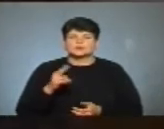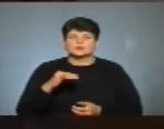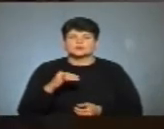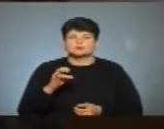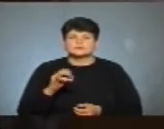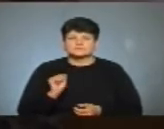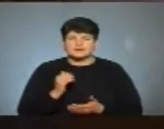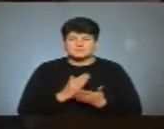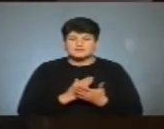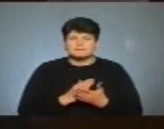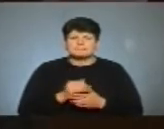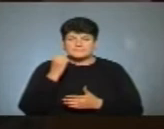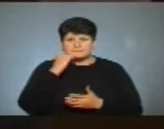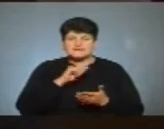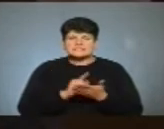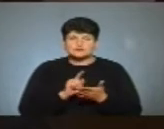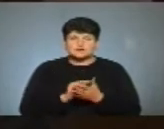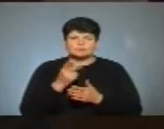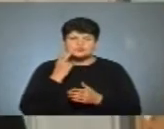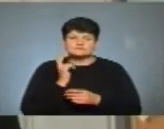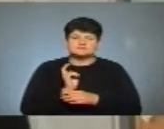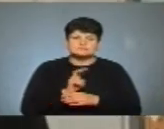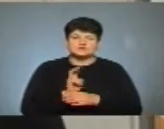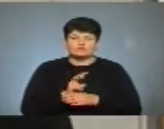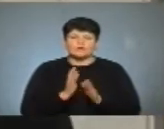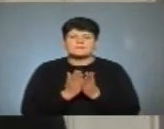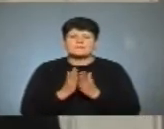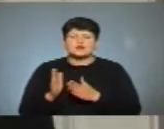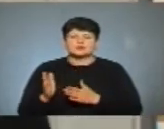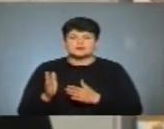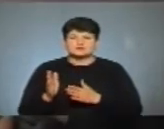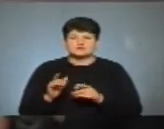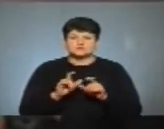Пенсіонер Володимир Пугач – постійний відвідувач бібліотеки.